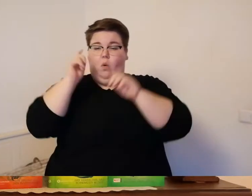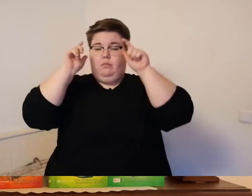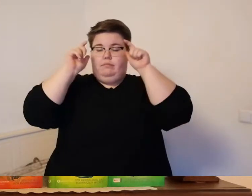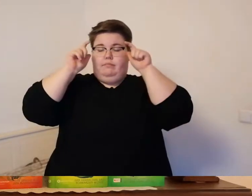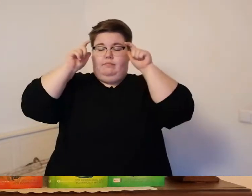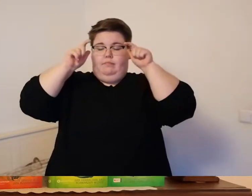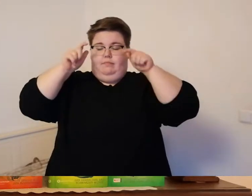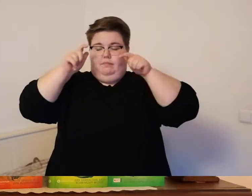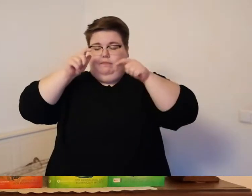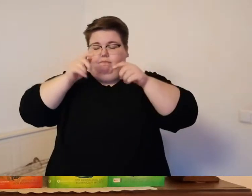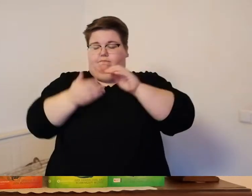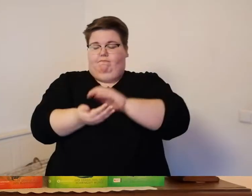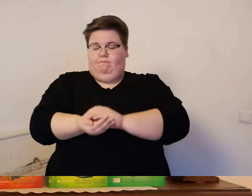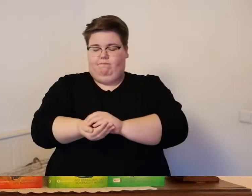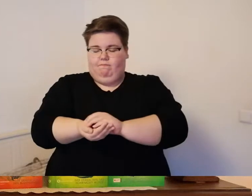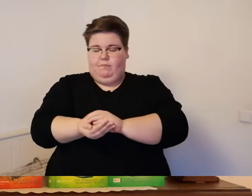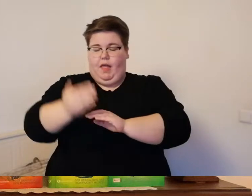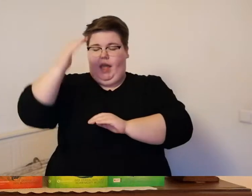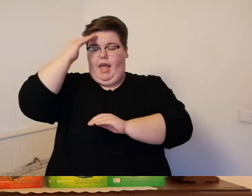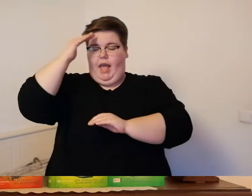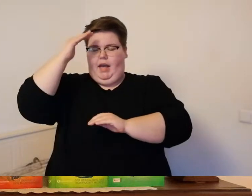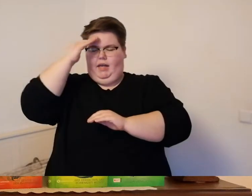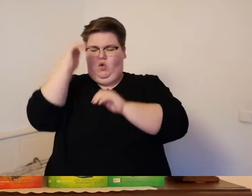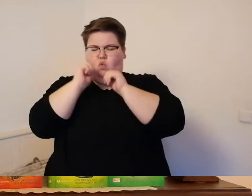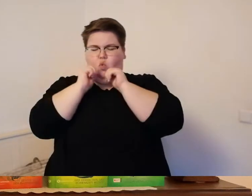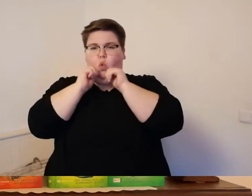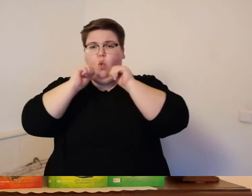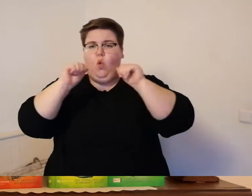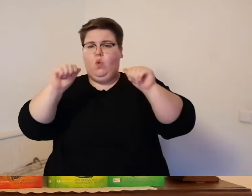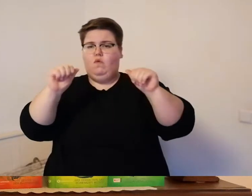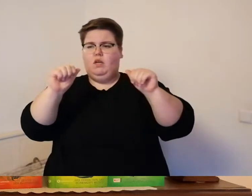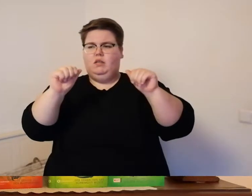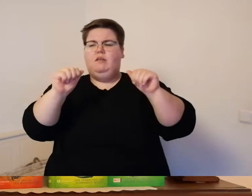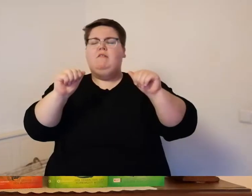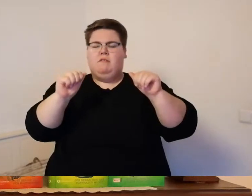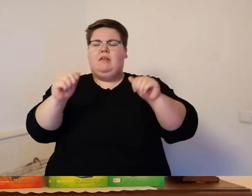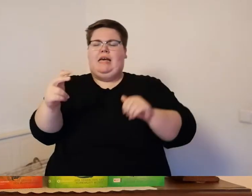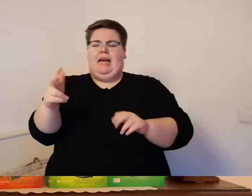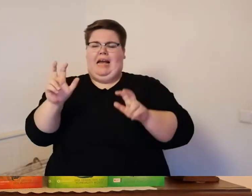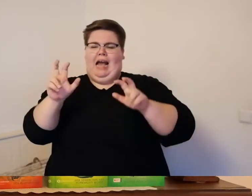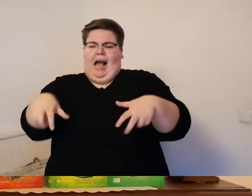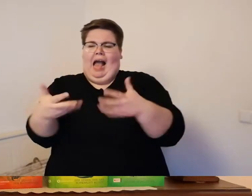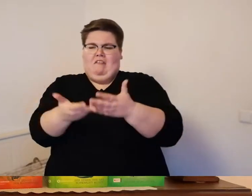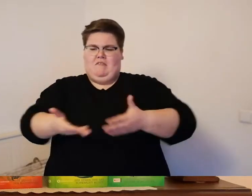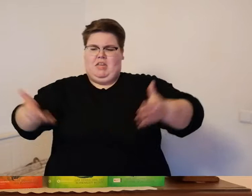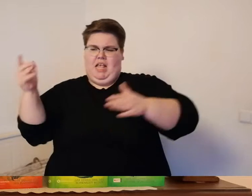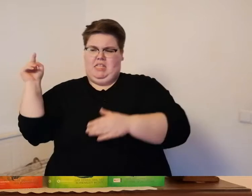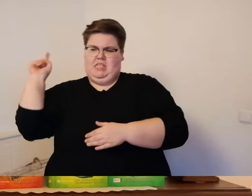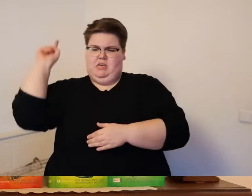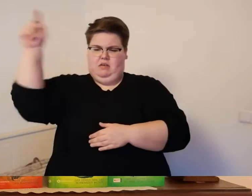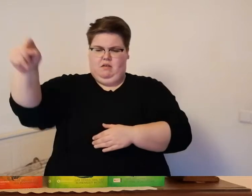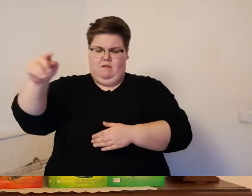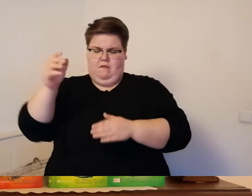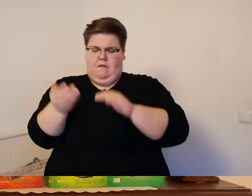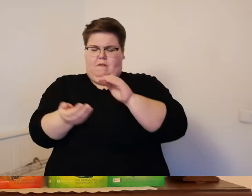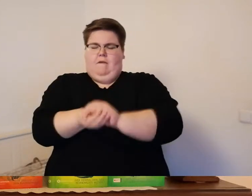augen bringt uns zum nest des greifs eric laut in den heulenden wind gespannt wartete er darauf